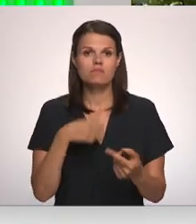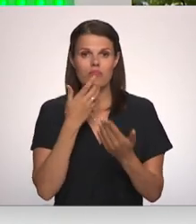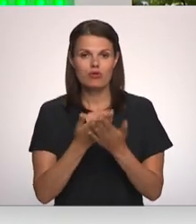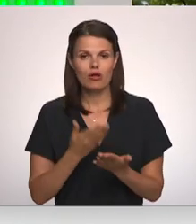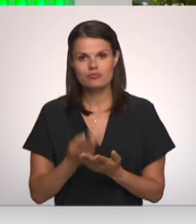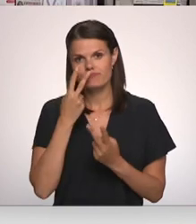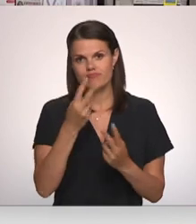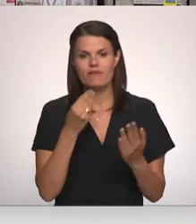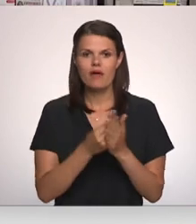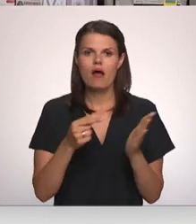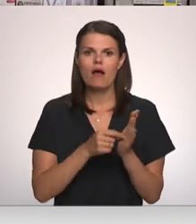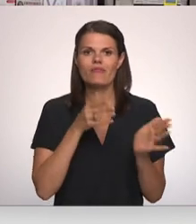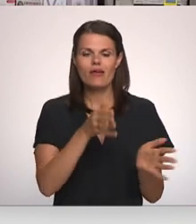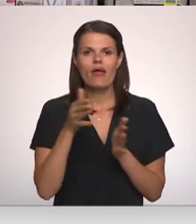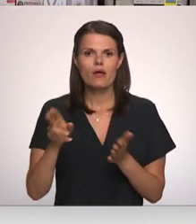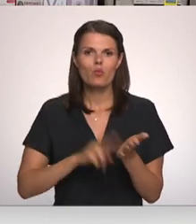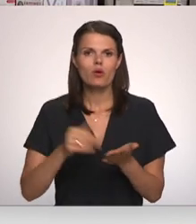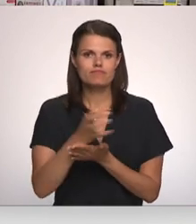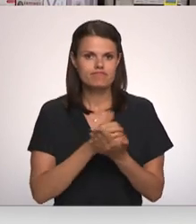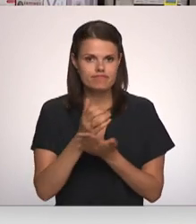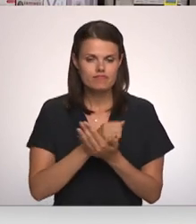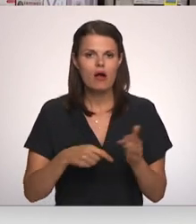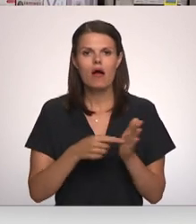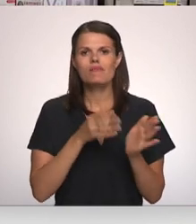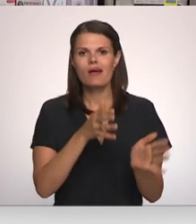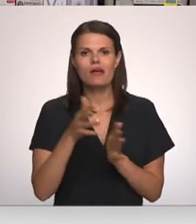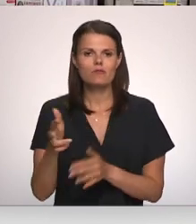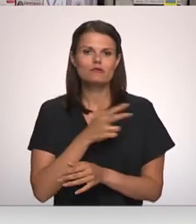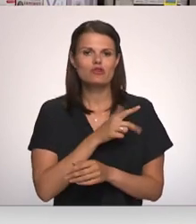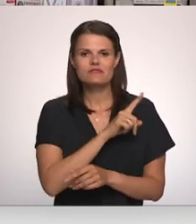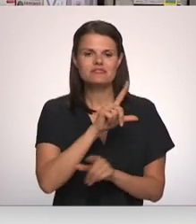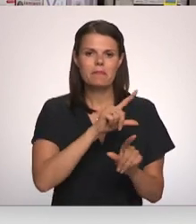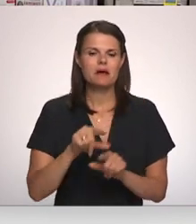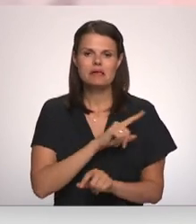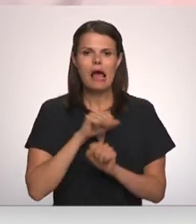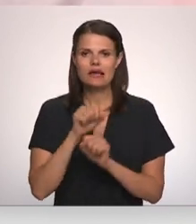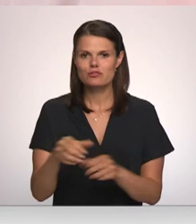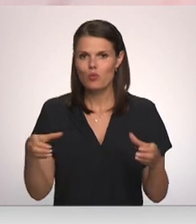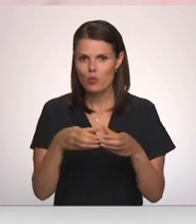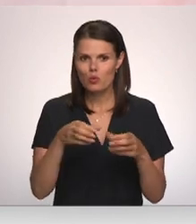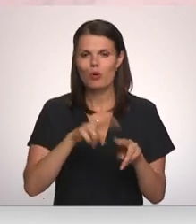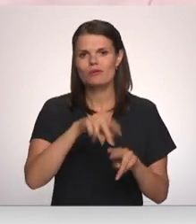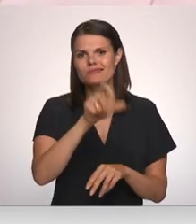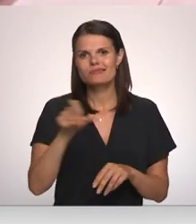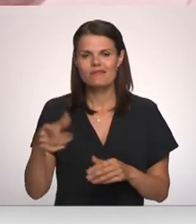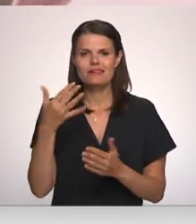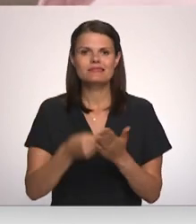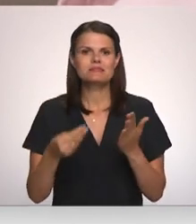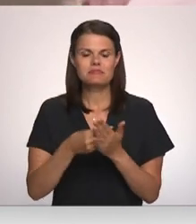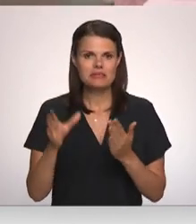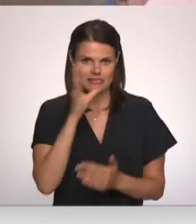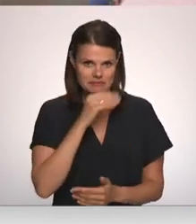vērtēta gan ietekmē uz nodokļu ieņēmumiem, gan ietekmē uz sociāli vismazākais sargātajām grupām, gan iedzīvotāji pirkt spēja.